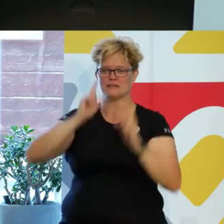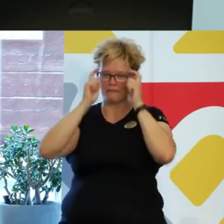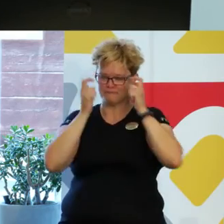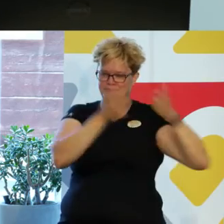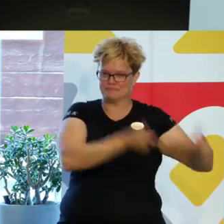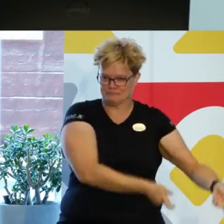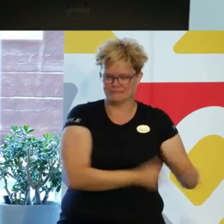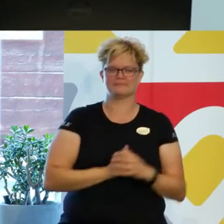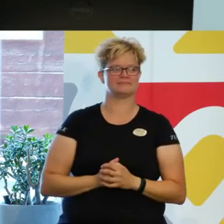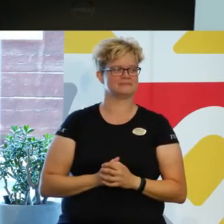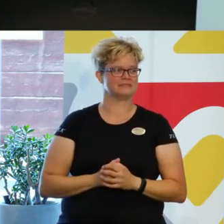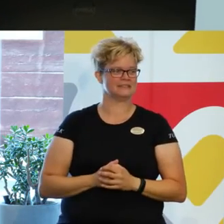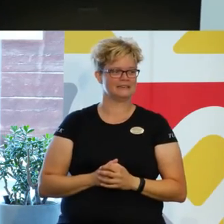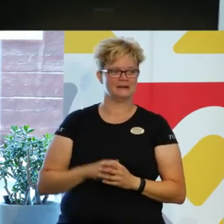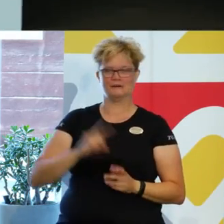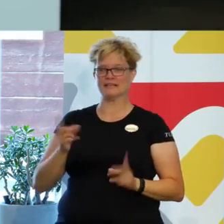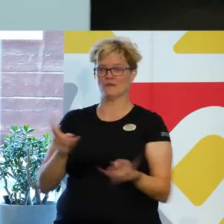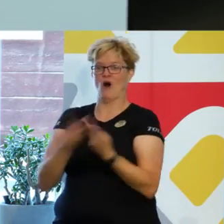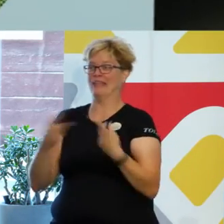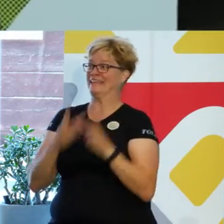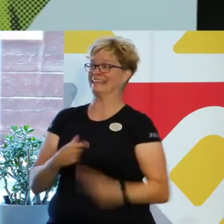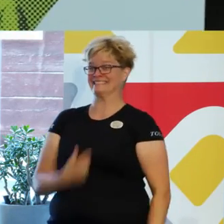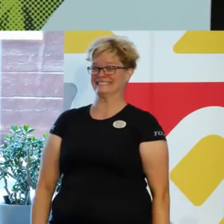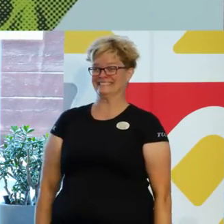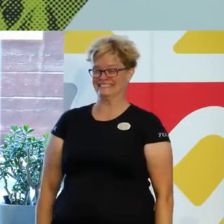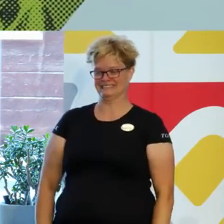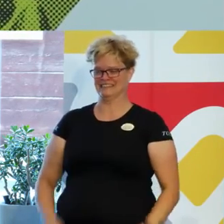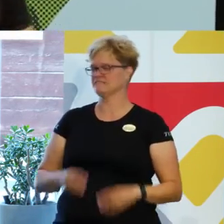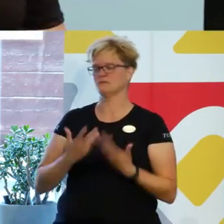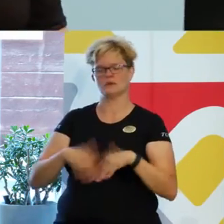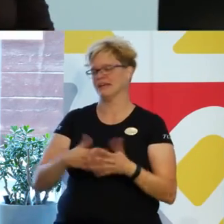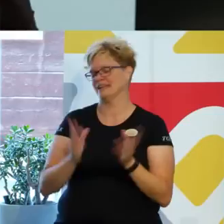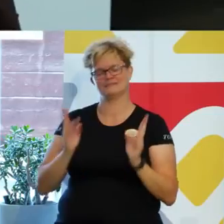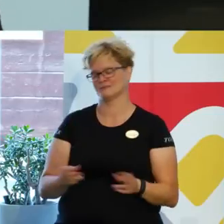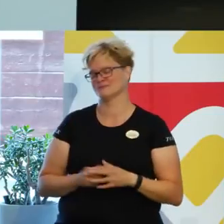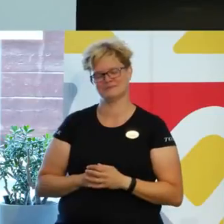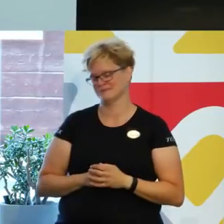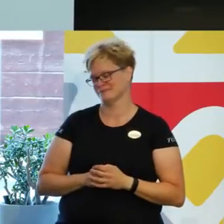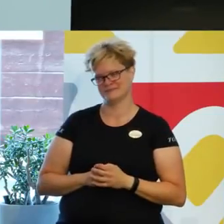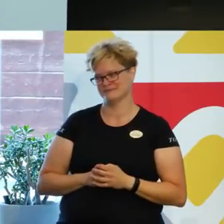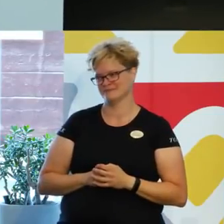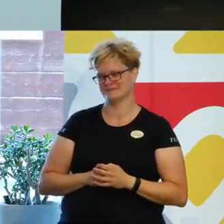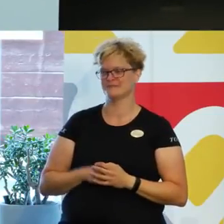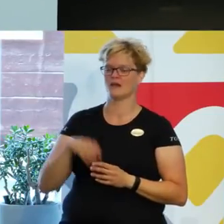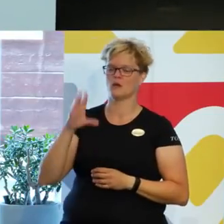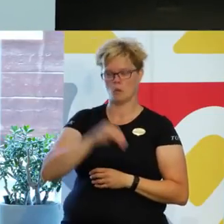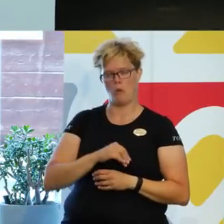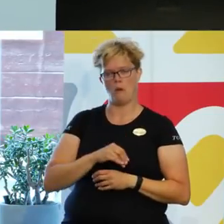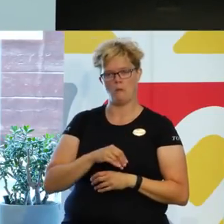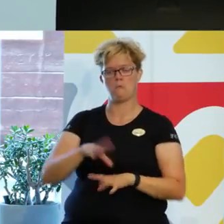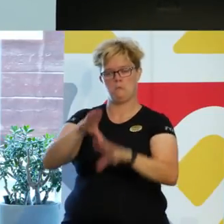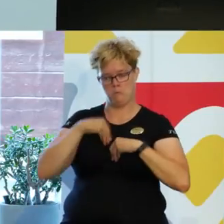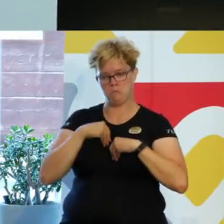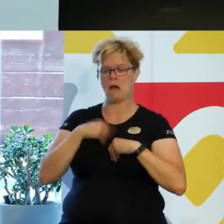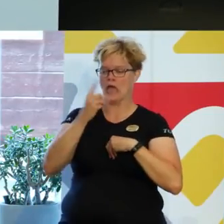av mig mina genusglasögon. Sen är allt som vanligt igen. Så funkar det ju inte riktigt. Utan när vi har anammat ett